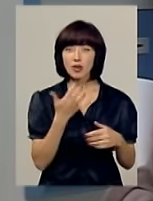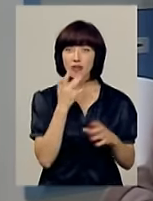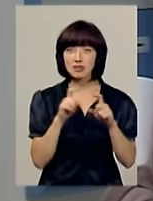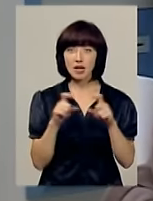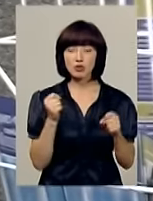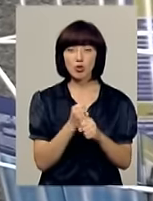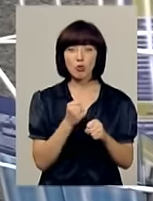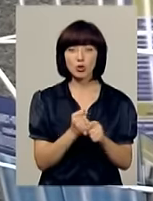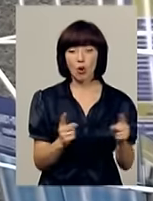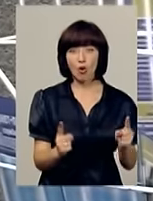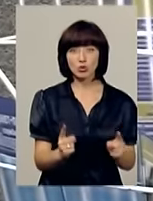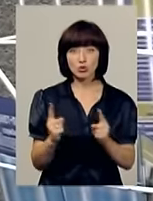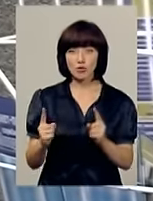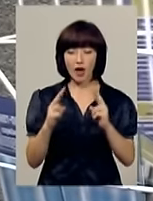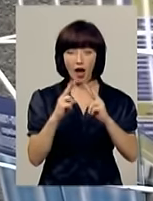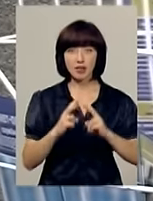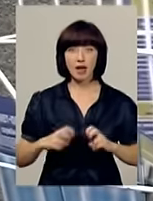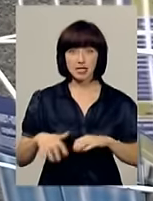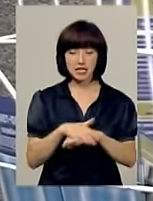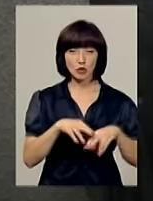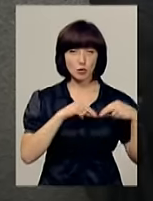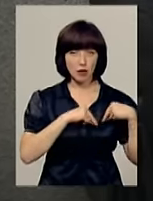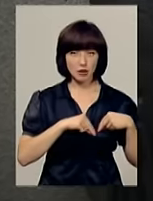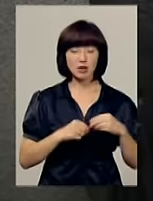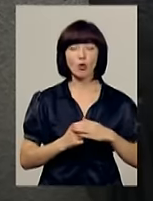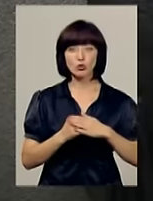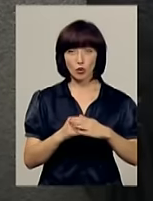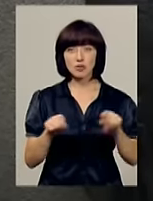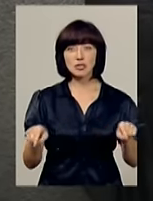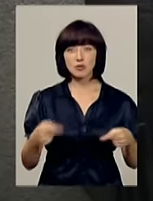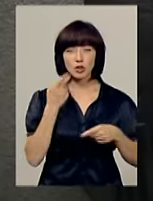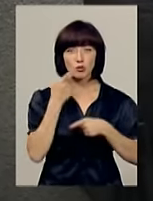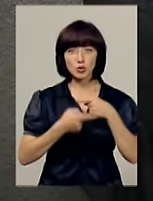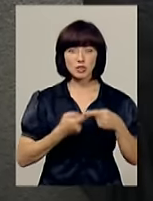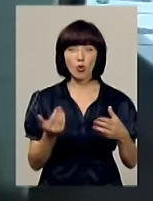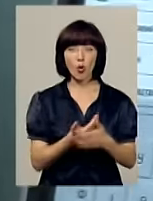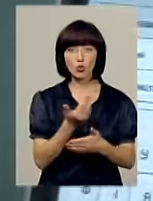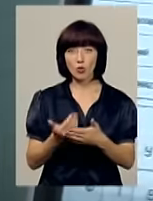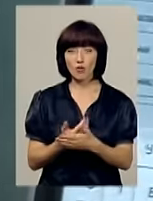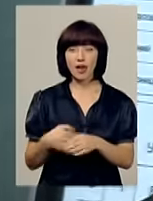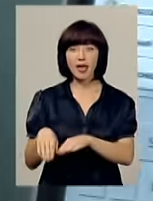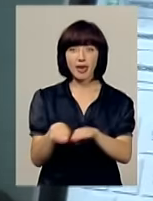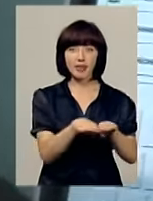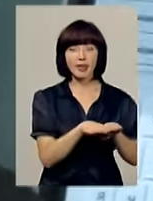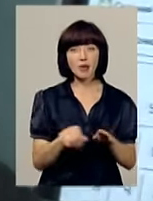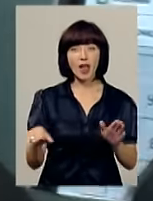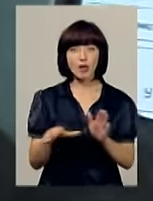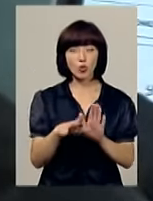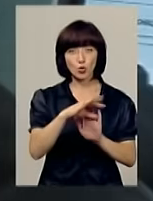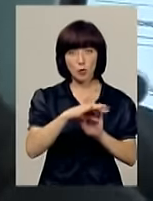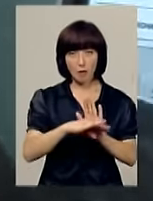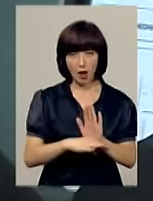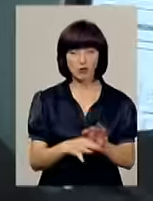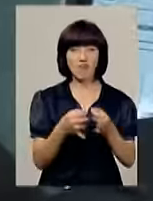робитиме короткостроковий аналіз ринку праці, на основі якого створять постійно оновлювану єдину електронну базу вакансій.